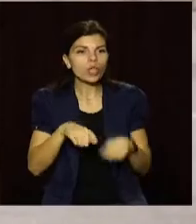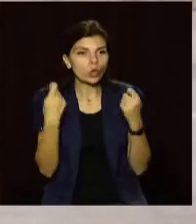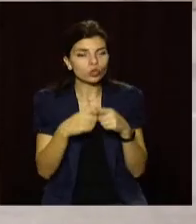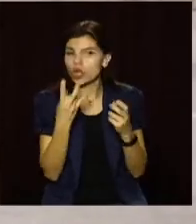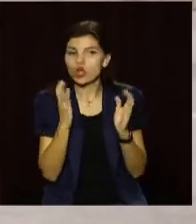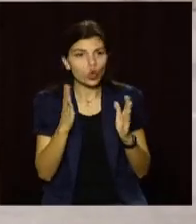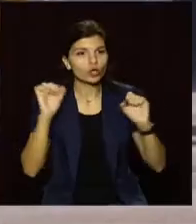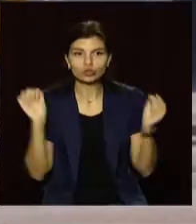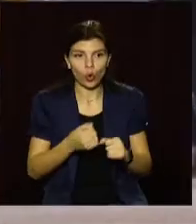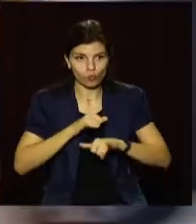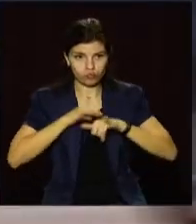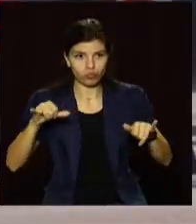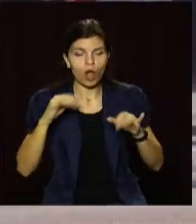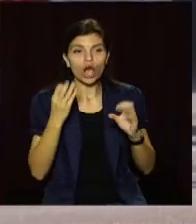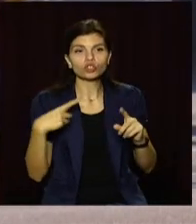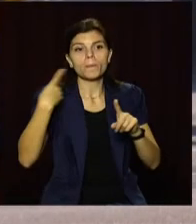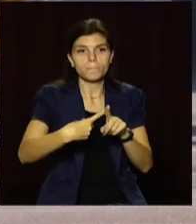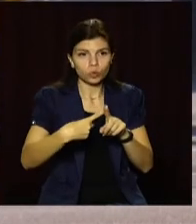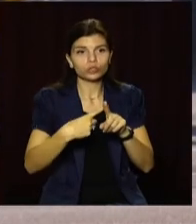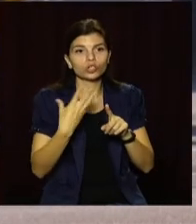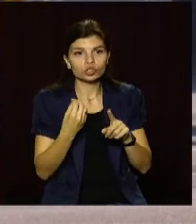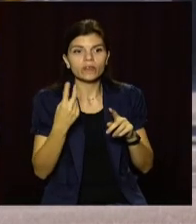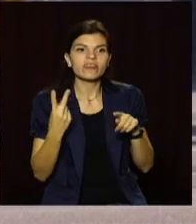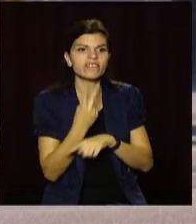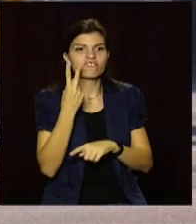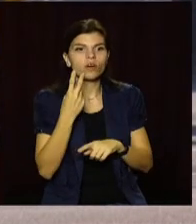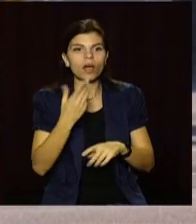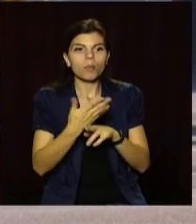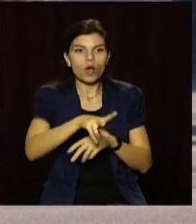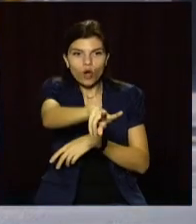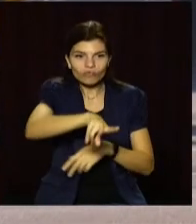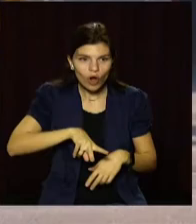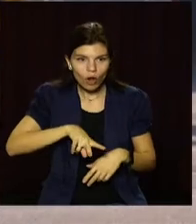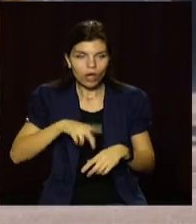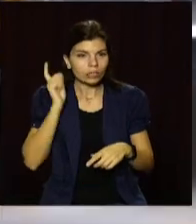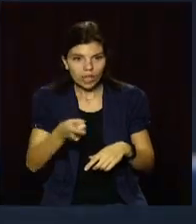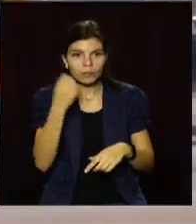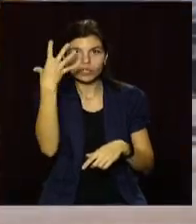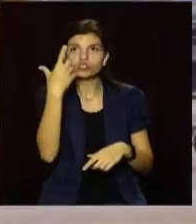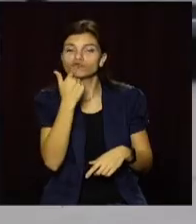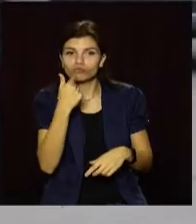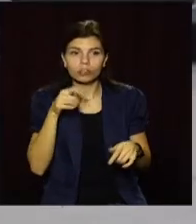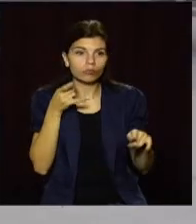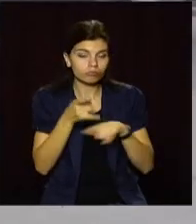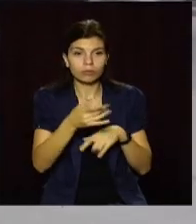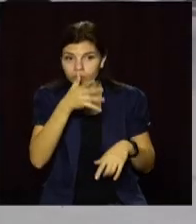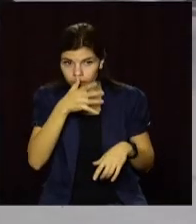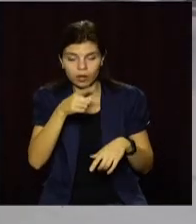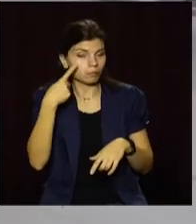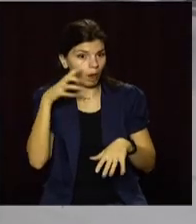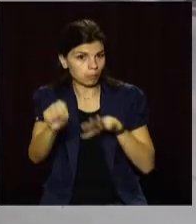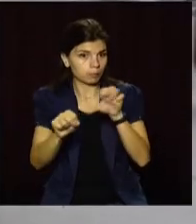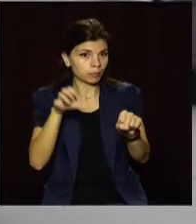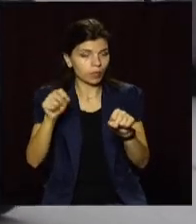не тільки перевищення швидкості, але ще й перетин подвійної соцільної лінії розмітки, проїзд на червоний сигнал світлофора і проїзд по